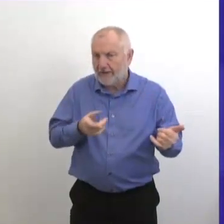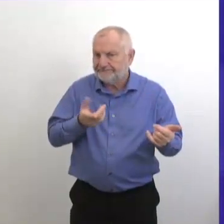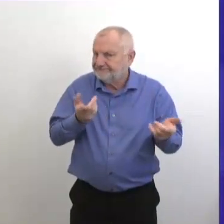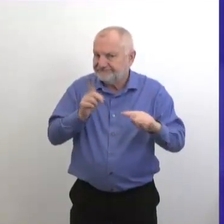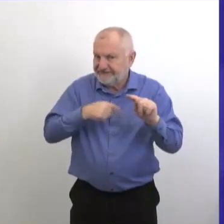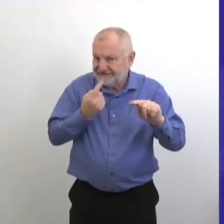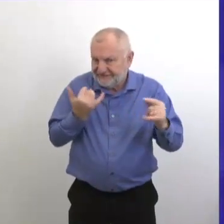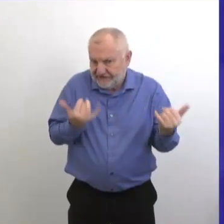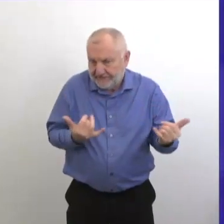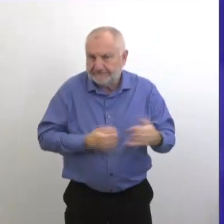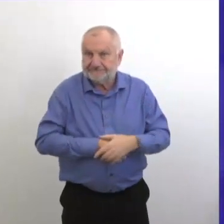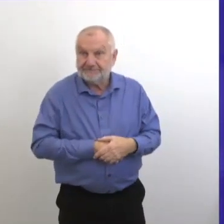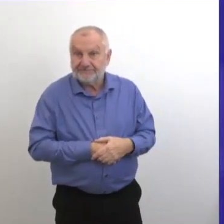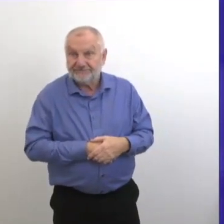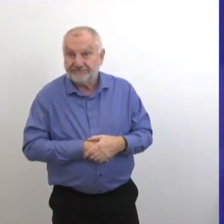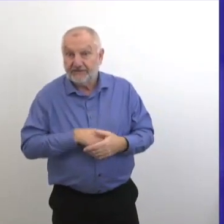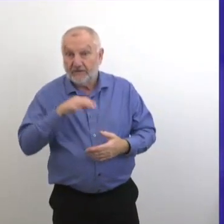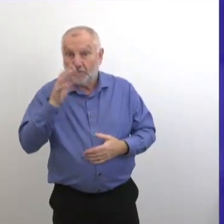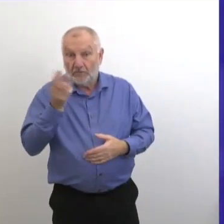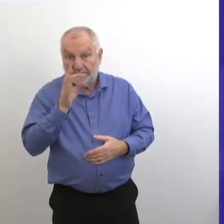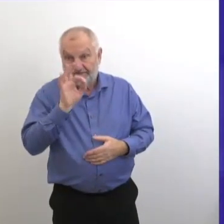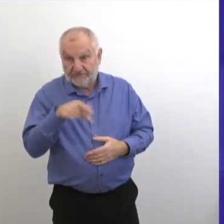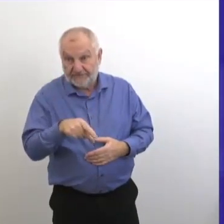Du Winnipeg Free Press, Larry.